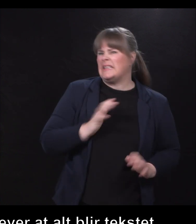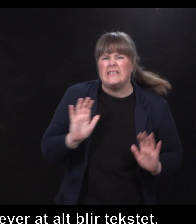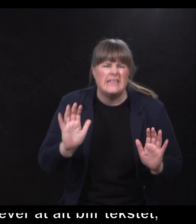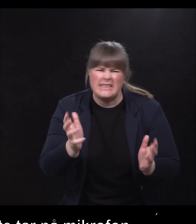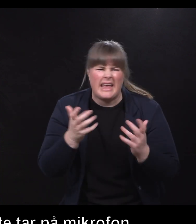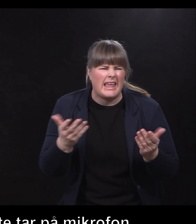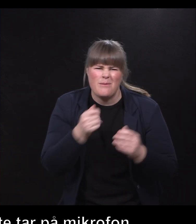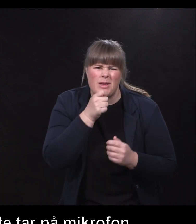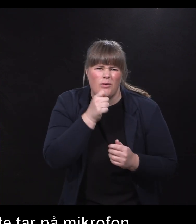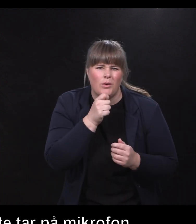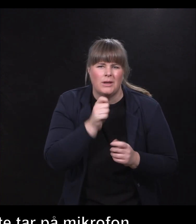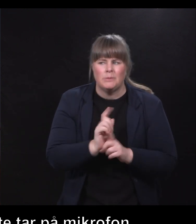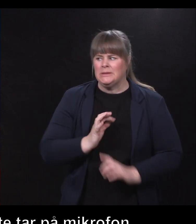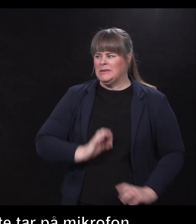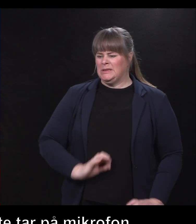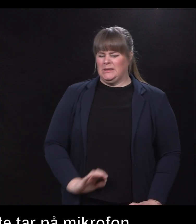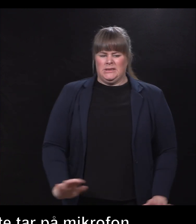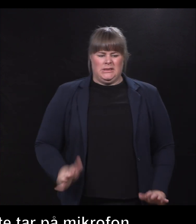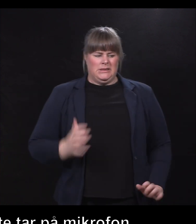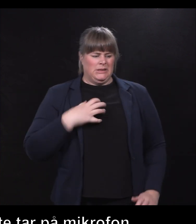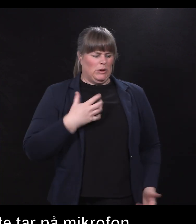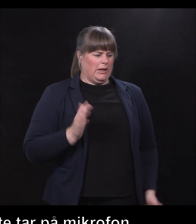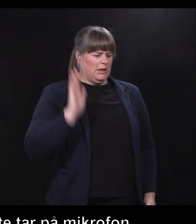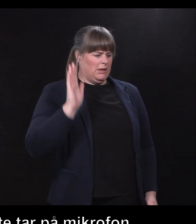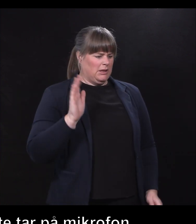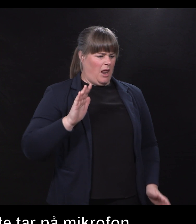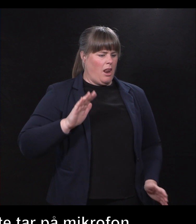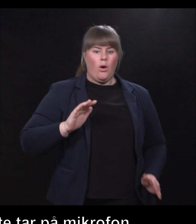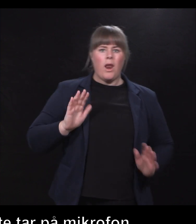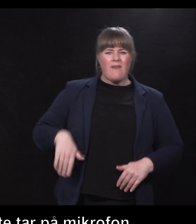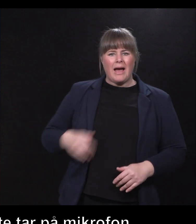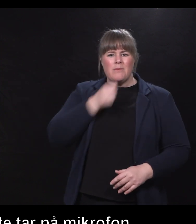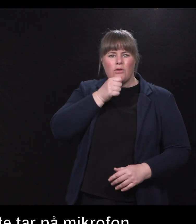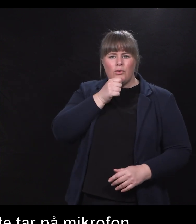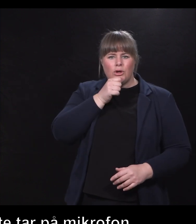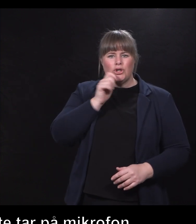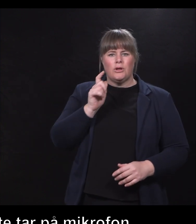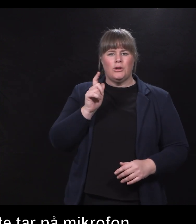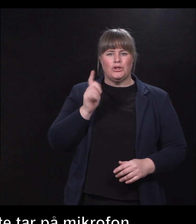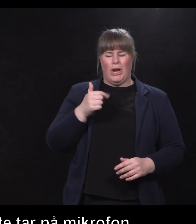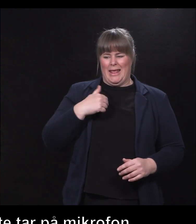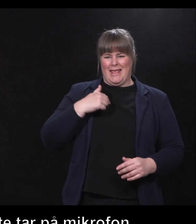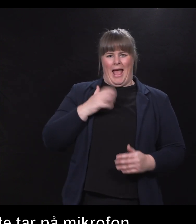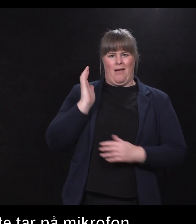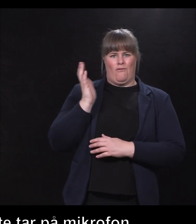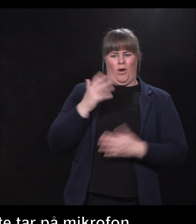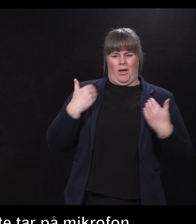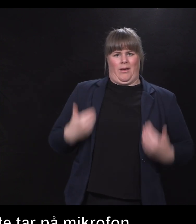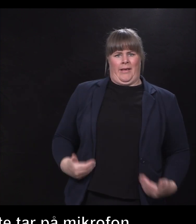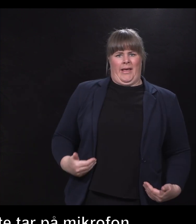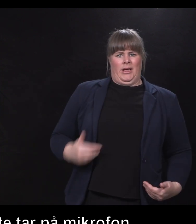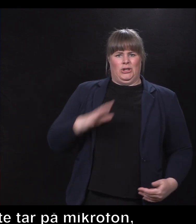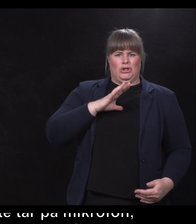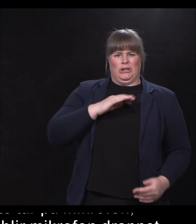Og så dropper vi mikrofonen, fordi det er jeg som foredragsholder som synes dette er litt kleint å bruke mikrofonen. Men da får alle studentene